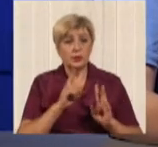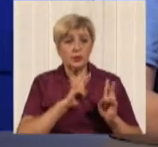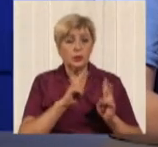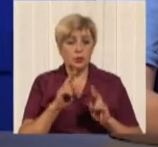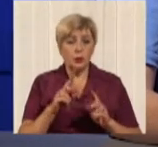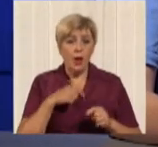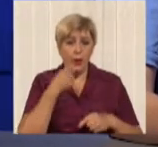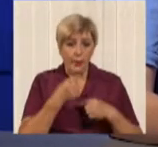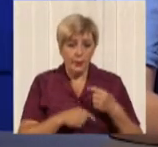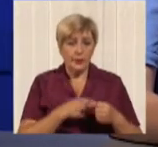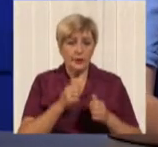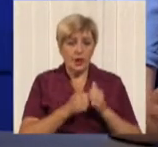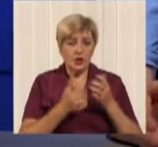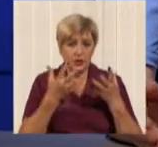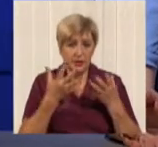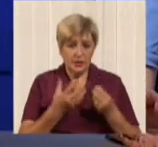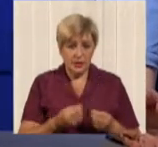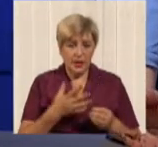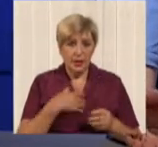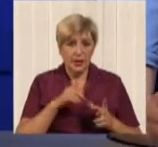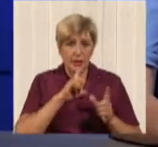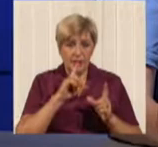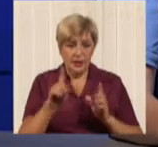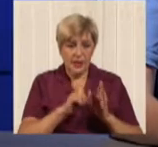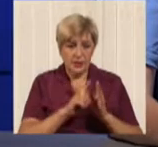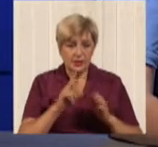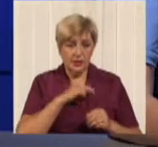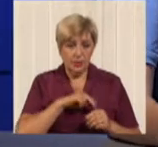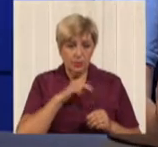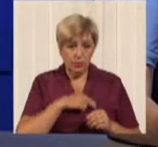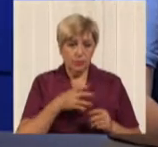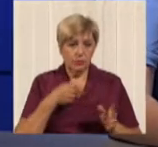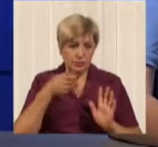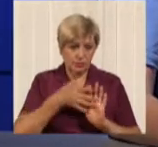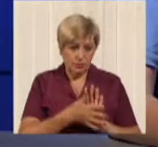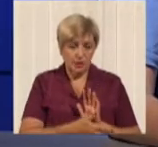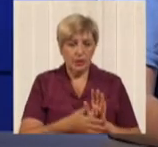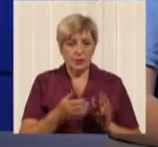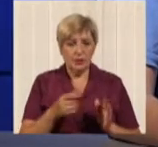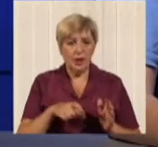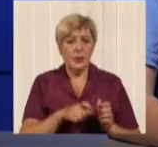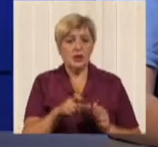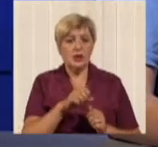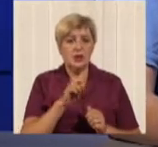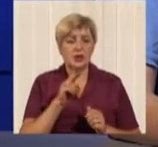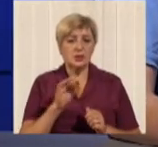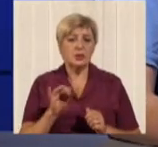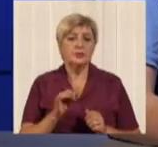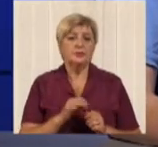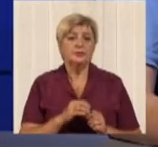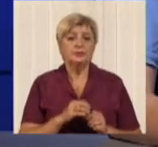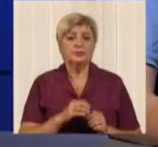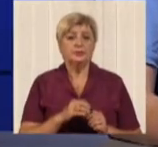ездить на работу, зарабатывая дополнительно на пенсії какие-то определенные деньги для того, чтобы жить, для них це, можливо, скажеться существенно на їх